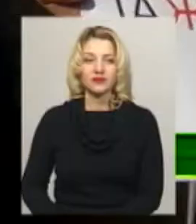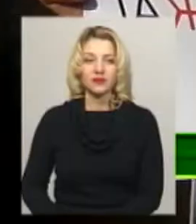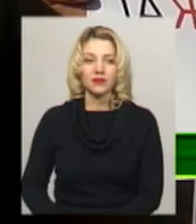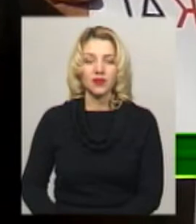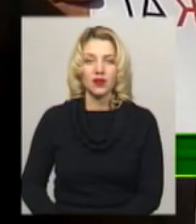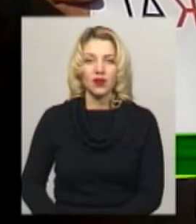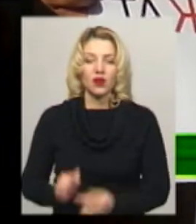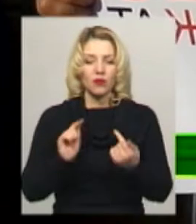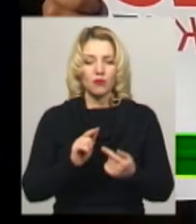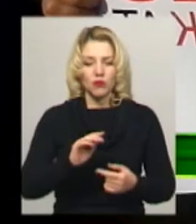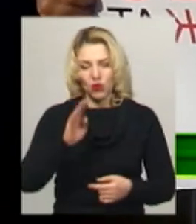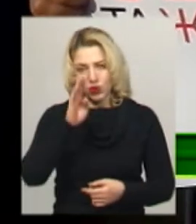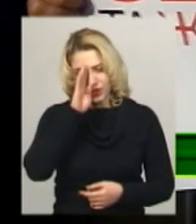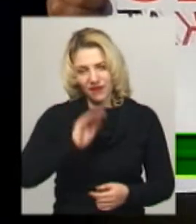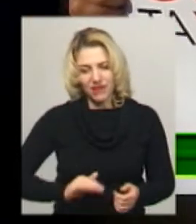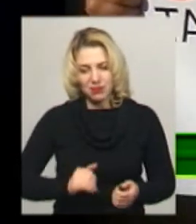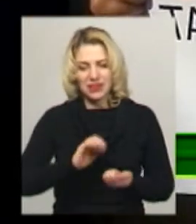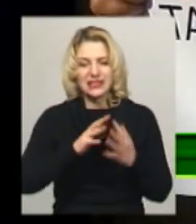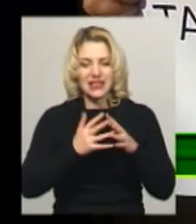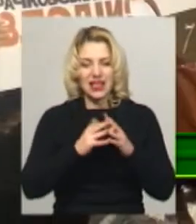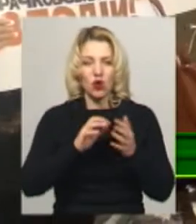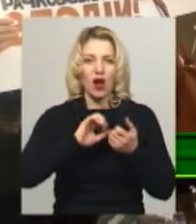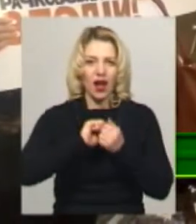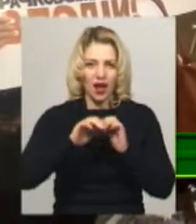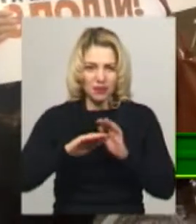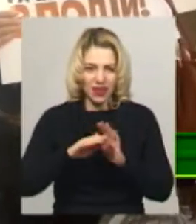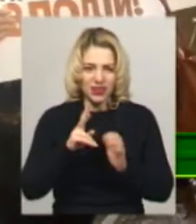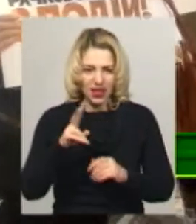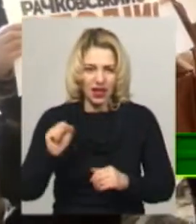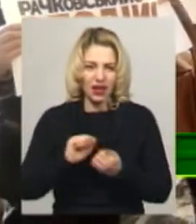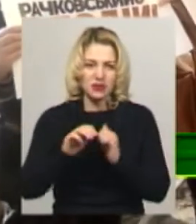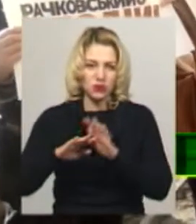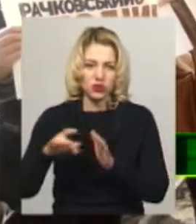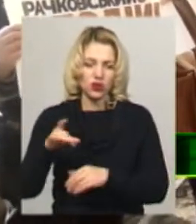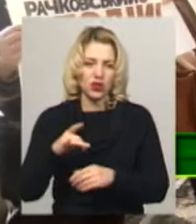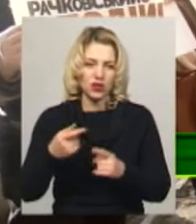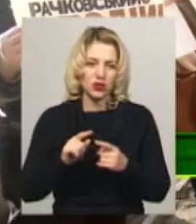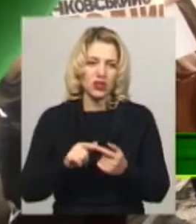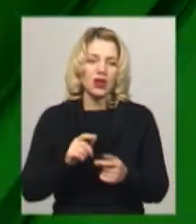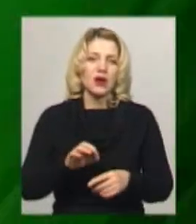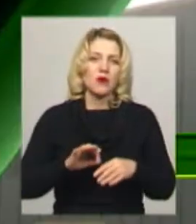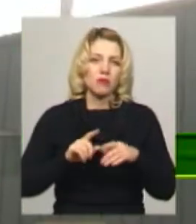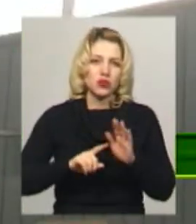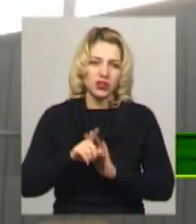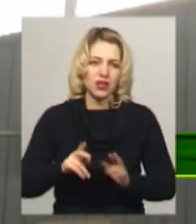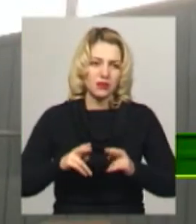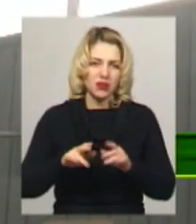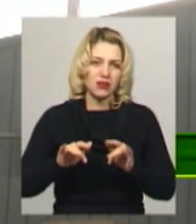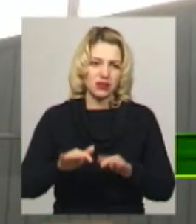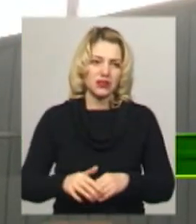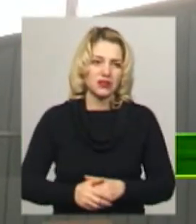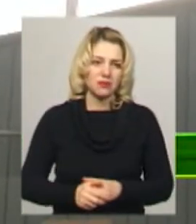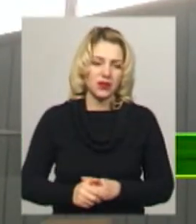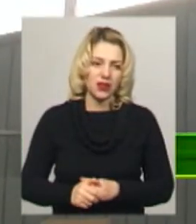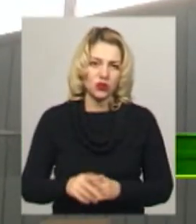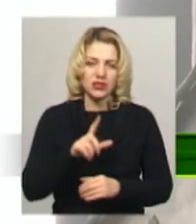Проти фермера з села Кам'янка Кам'янець-Подільського району відкрито кримінальне провадження за жорстоке поводження з тваринами. Півтора мільйони гривень за рік